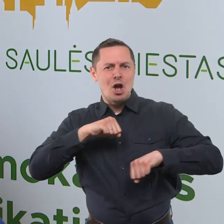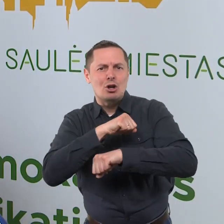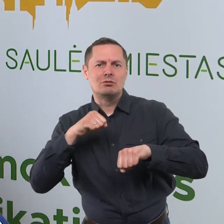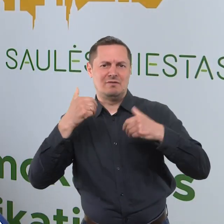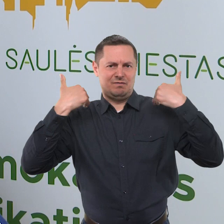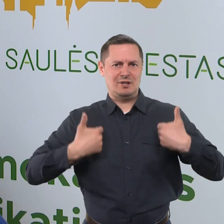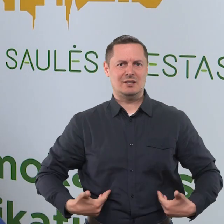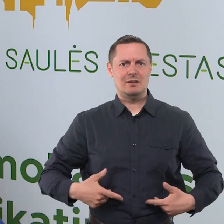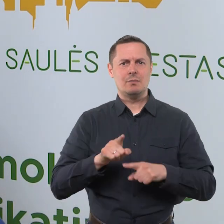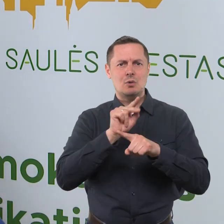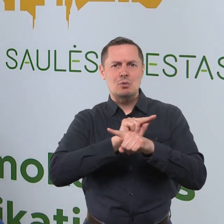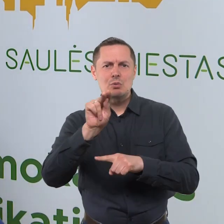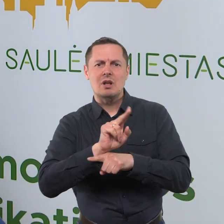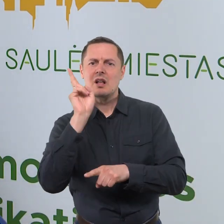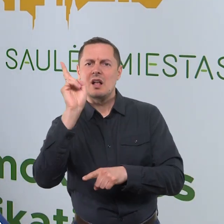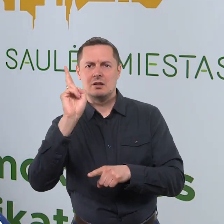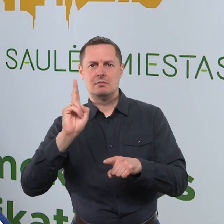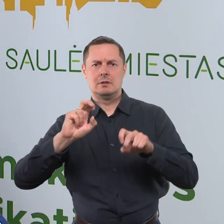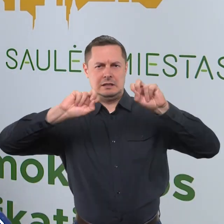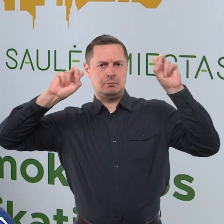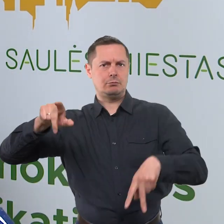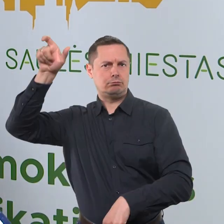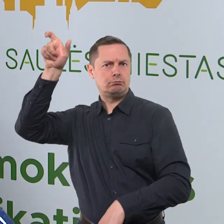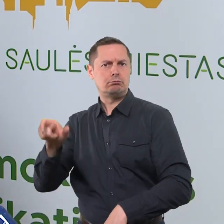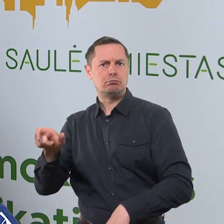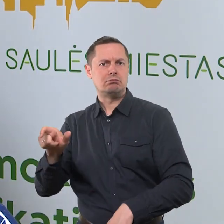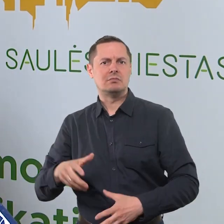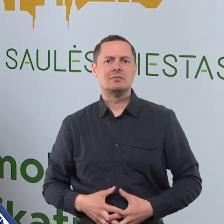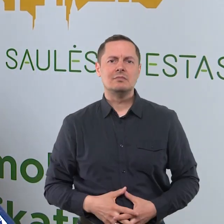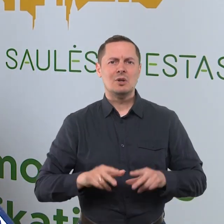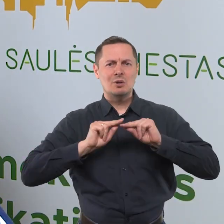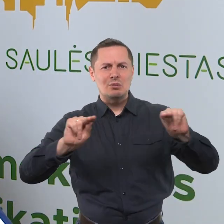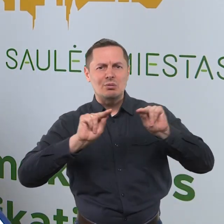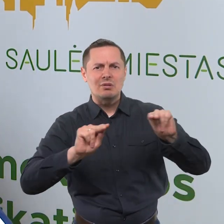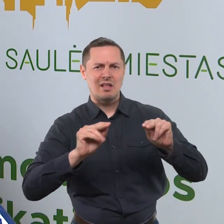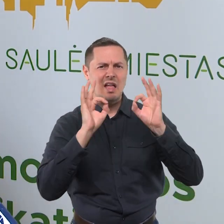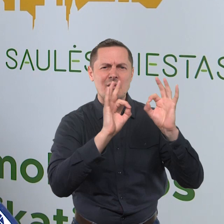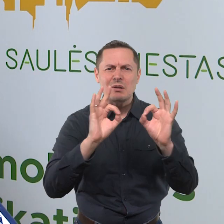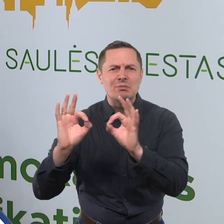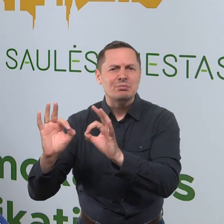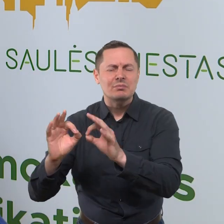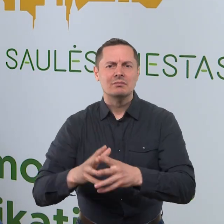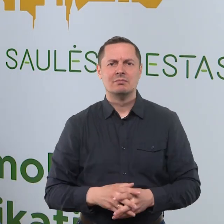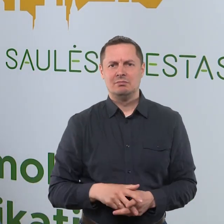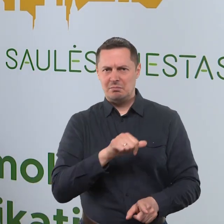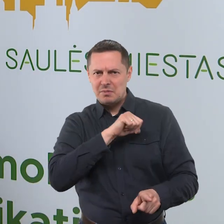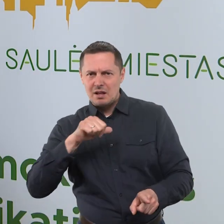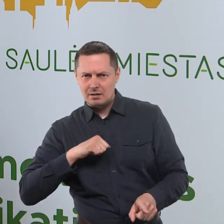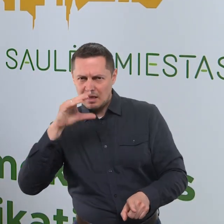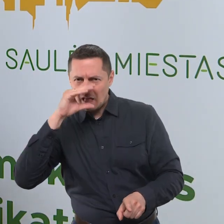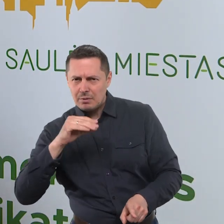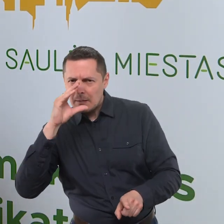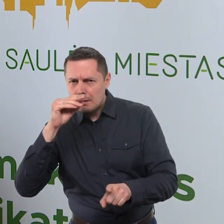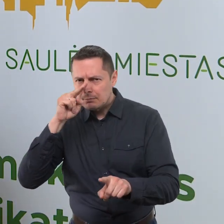mankštos, kurias ves fizinio aktyvumo specialistas ir mokius seniorus savarankiškai